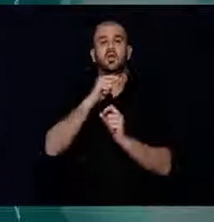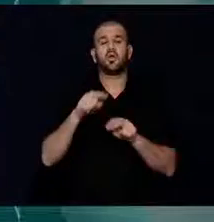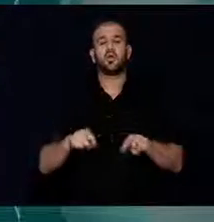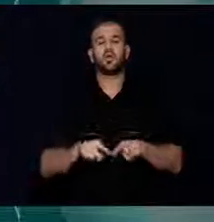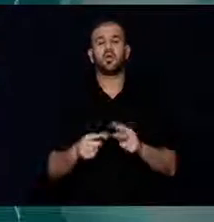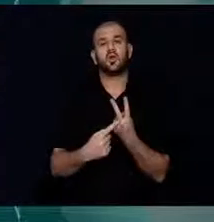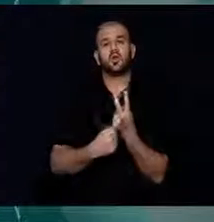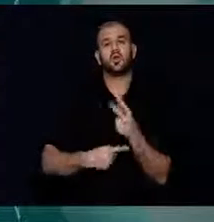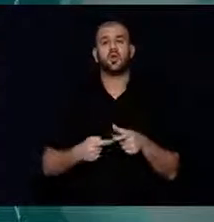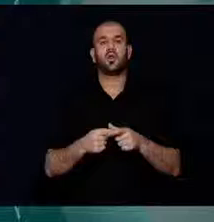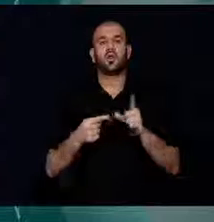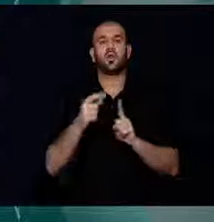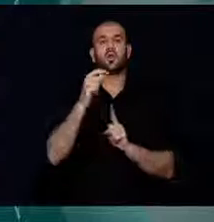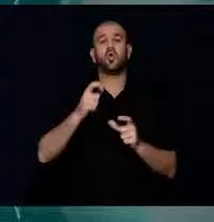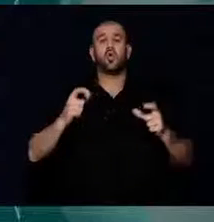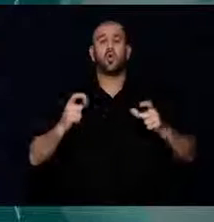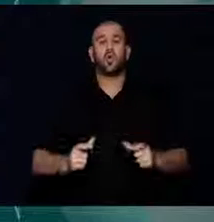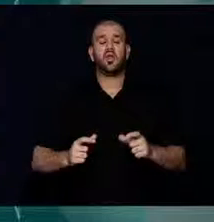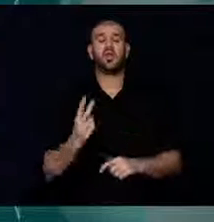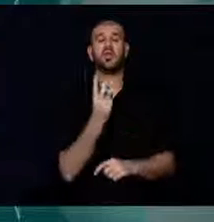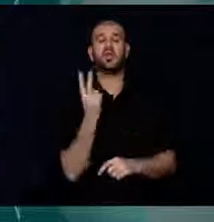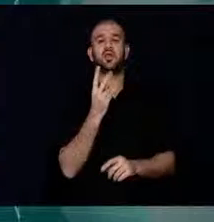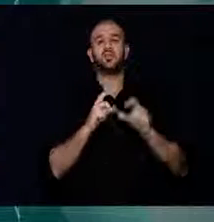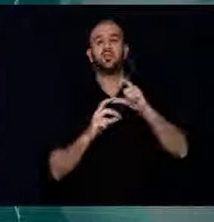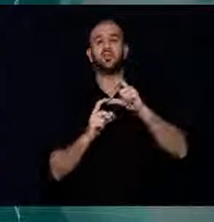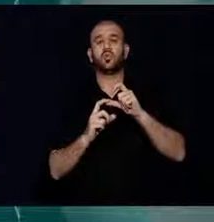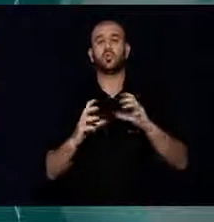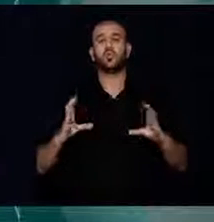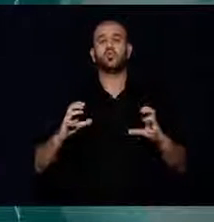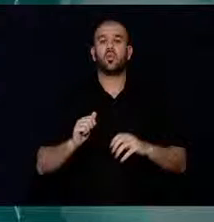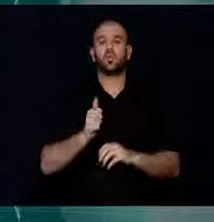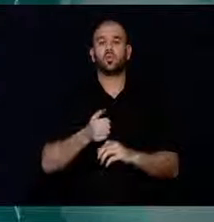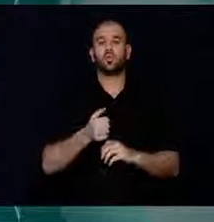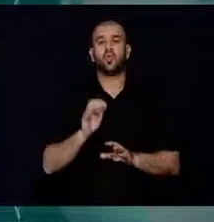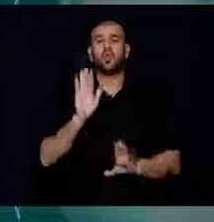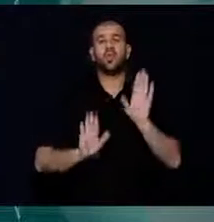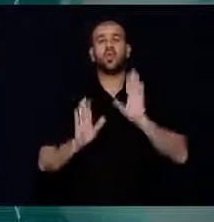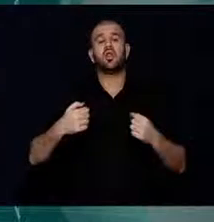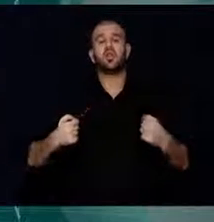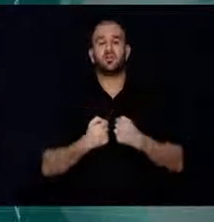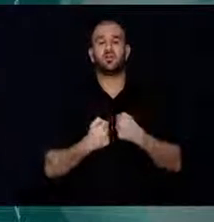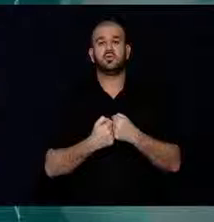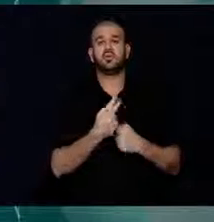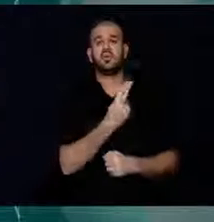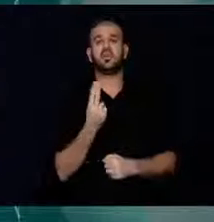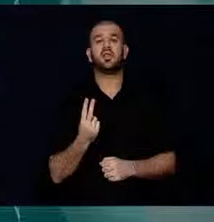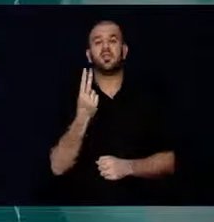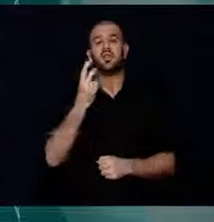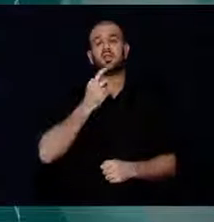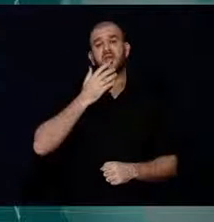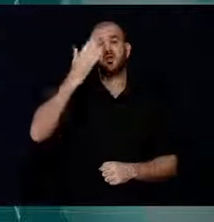Gönlülide 20 Şubat Cumartesi günü meydana gelen trafik kazasında